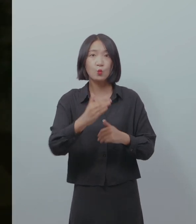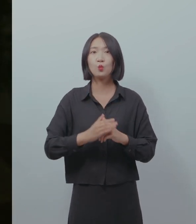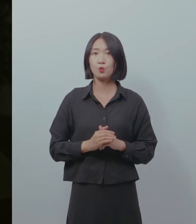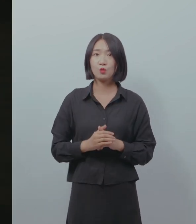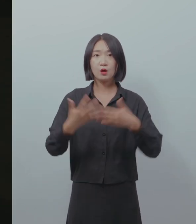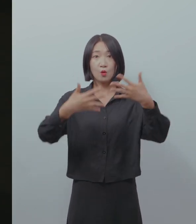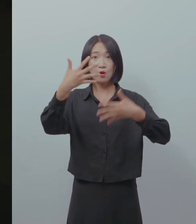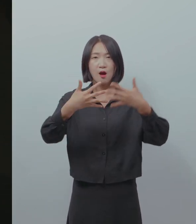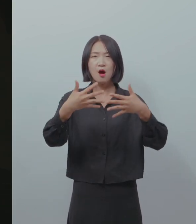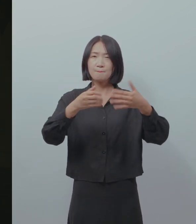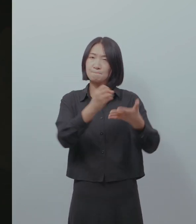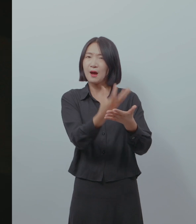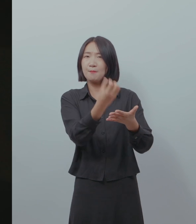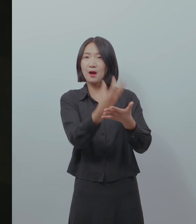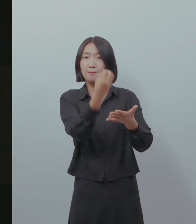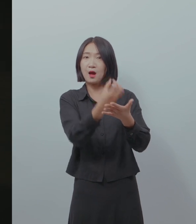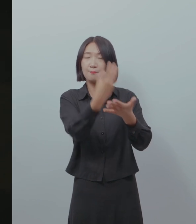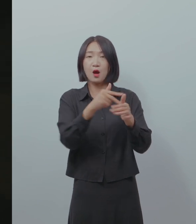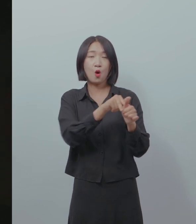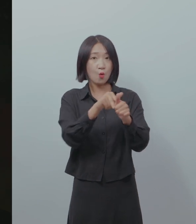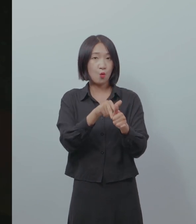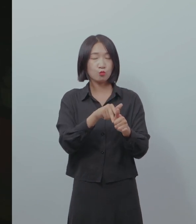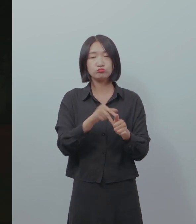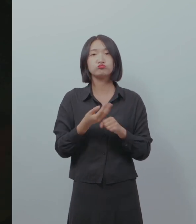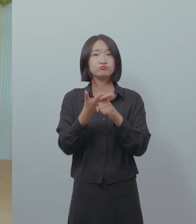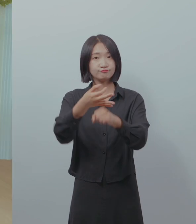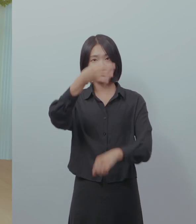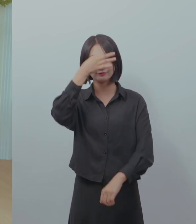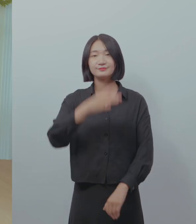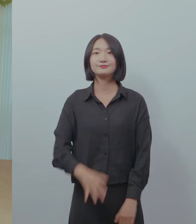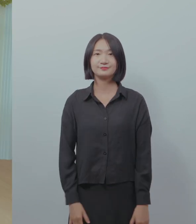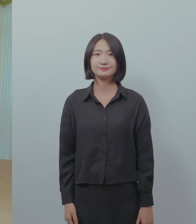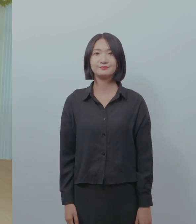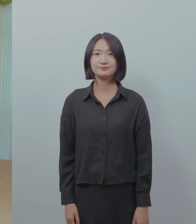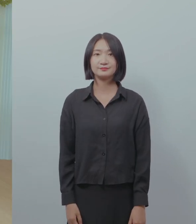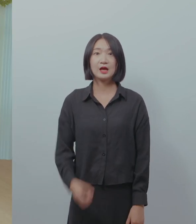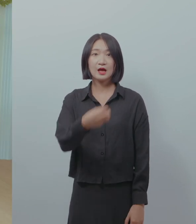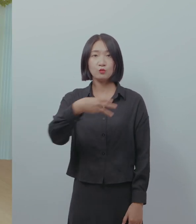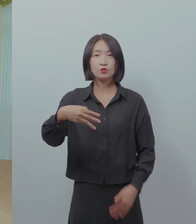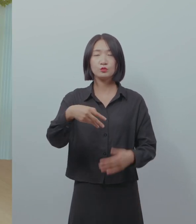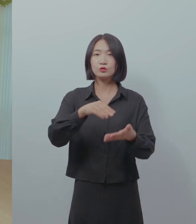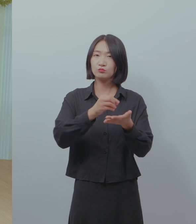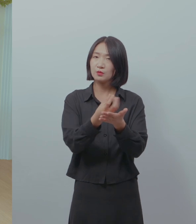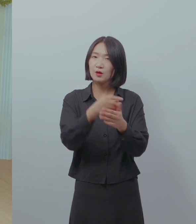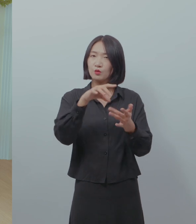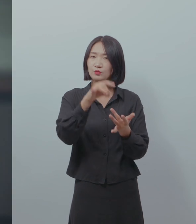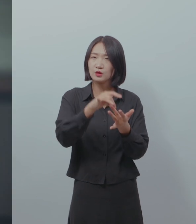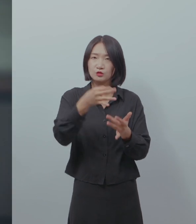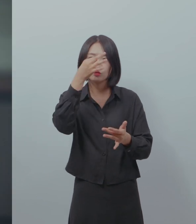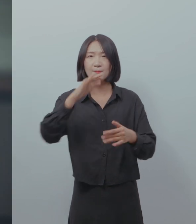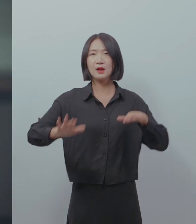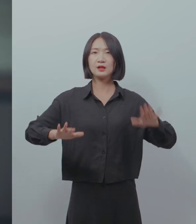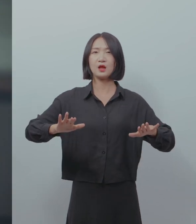알려준다거나 화면 전체를 깜빡여서 알림이 왔다라는 정보를 장애인에게 전달하는 기능이야 삼성 스위치 제어 기능은